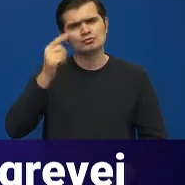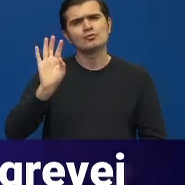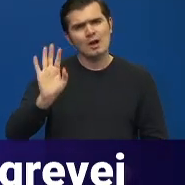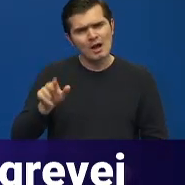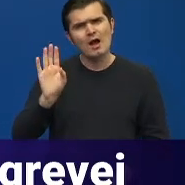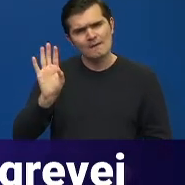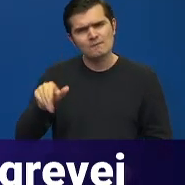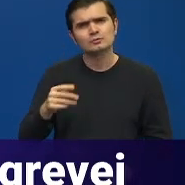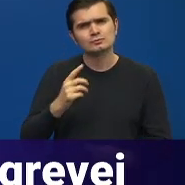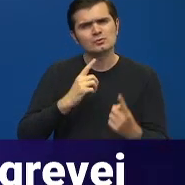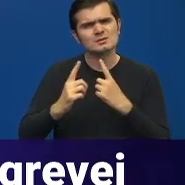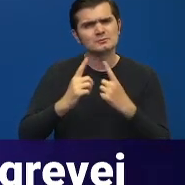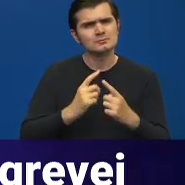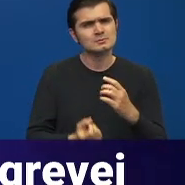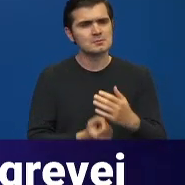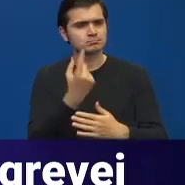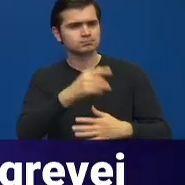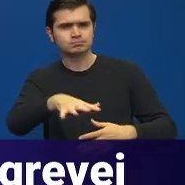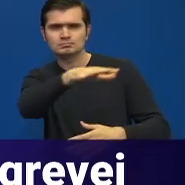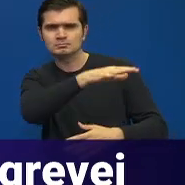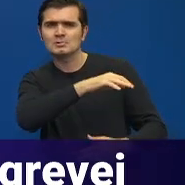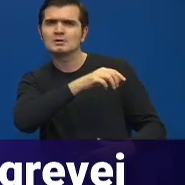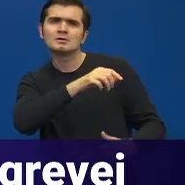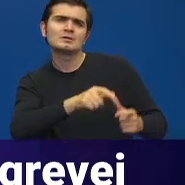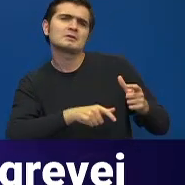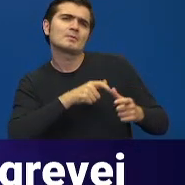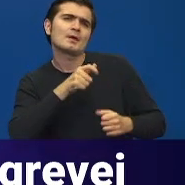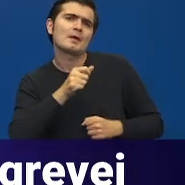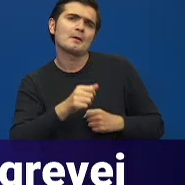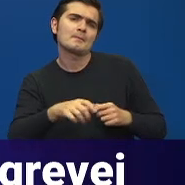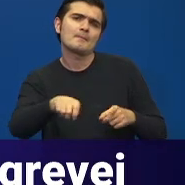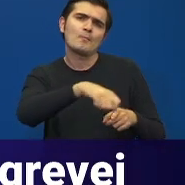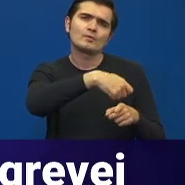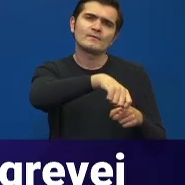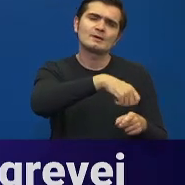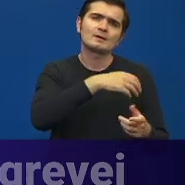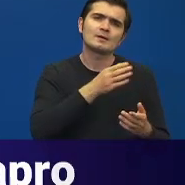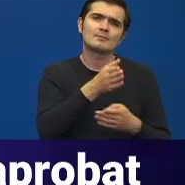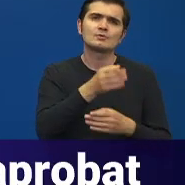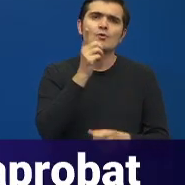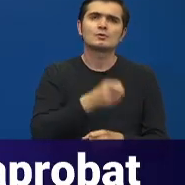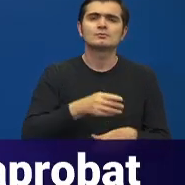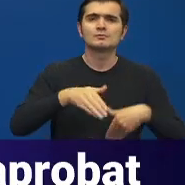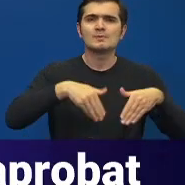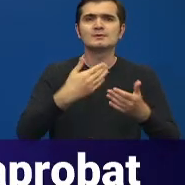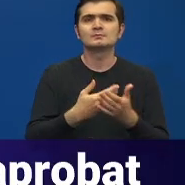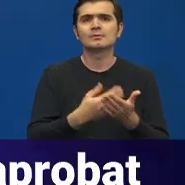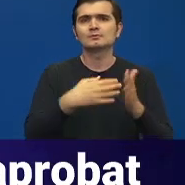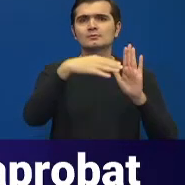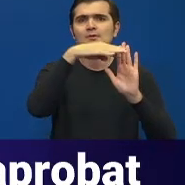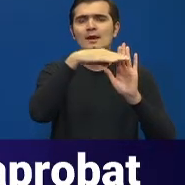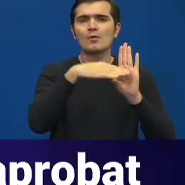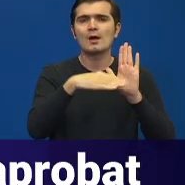fost o discuție în spațiul public vis-a-vis de modificările aduse prin Ordin de Ministru la regulamentul de